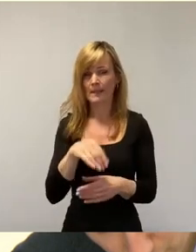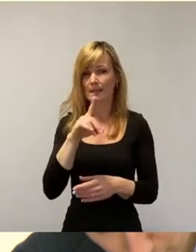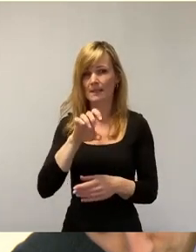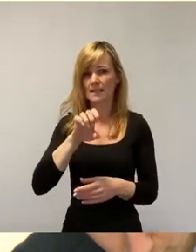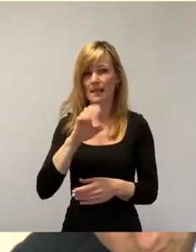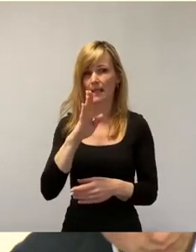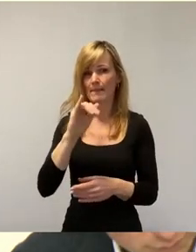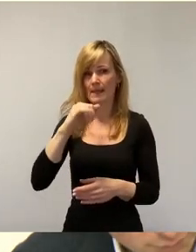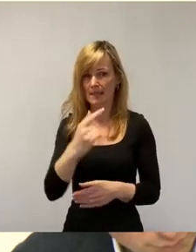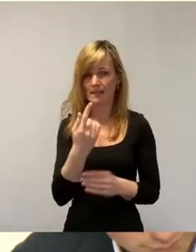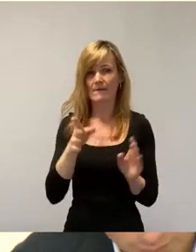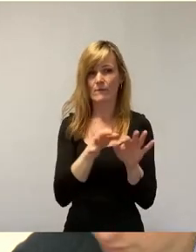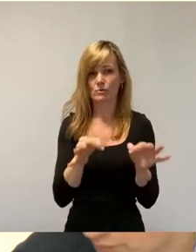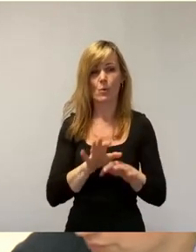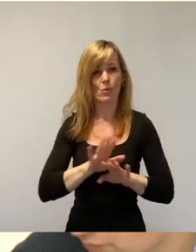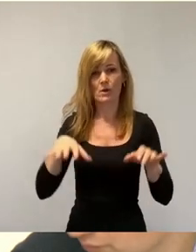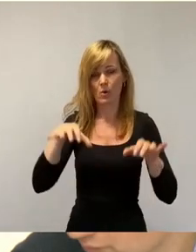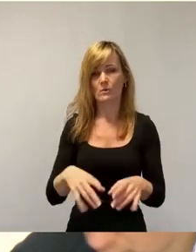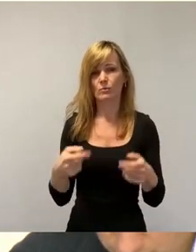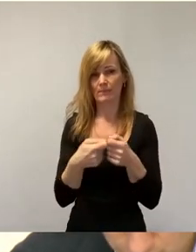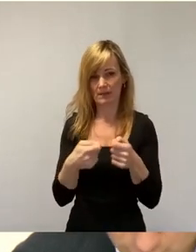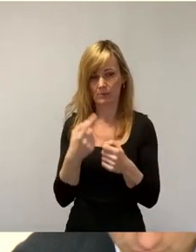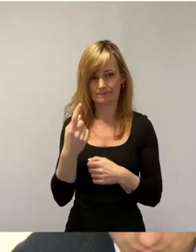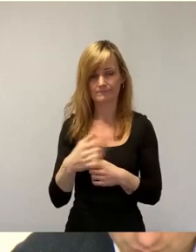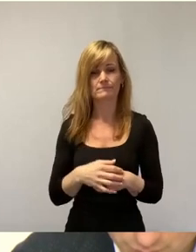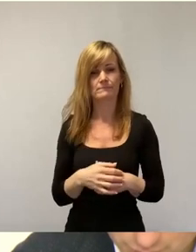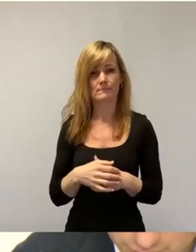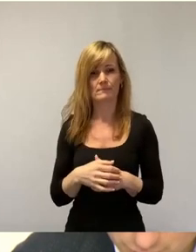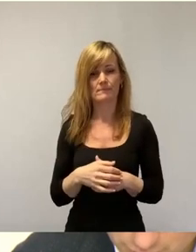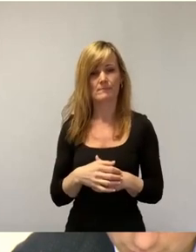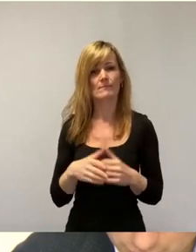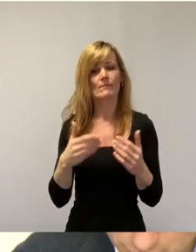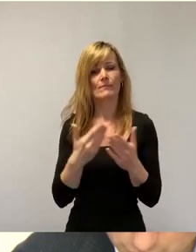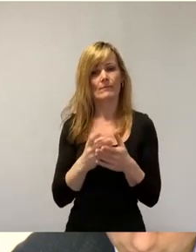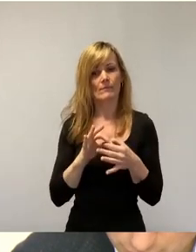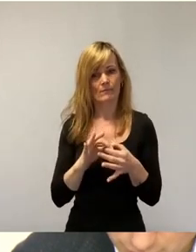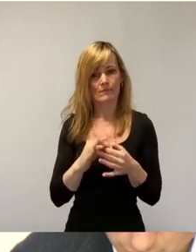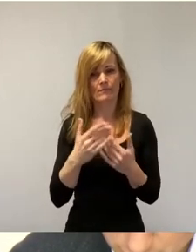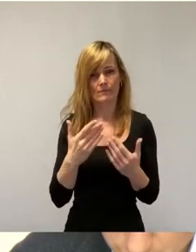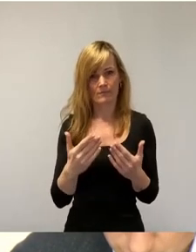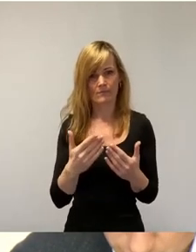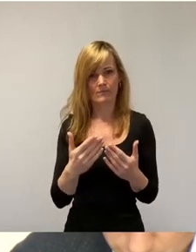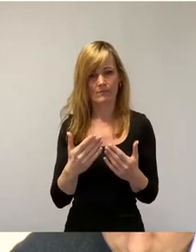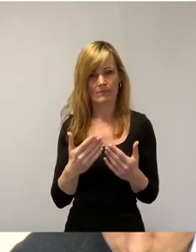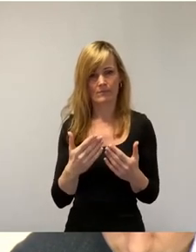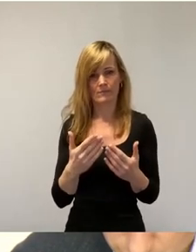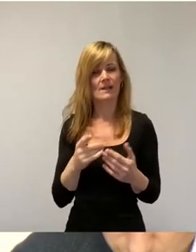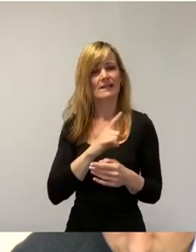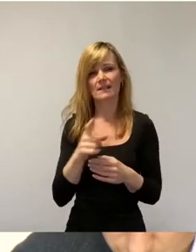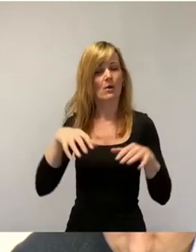Kontobindung, eine Bezahlkarte als Bargeldsurrogat, nicht als Kontoersatz.